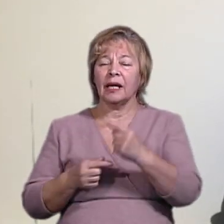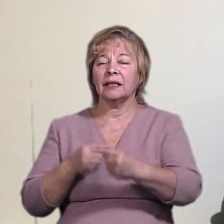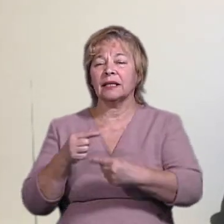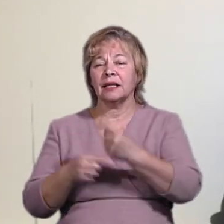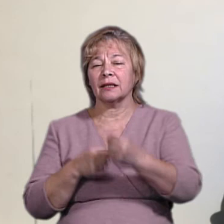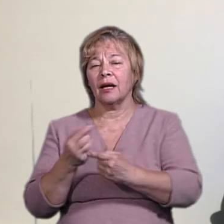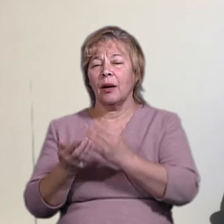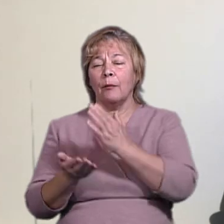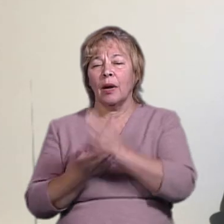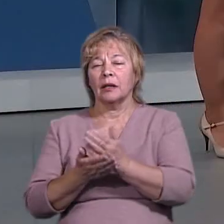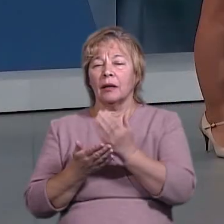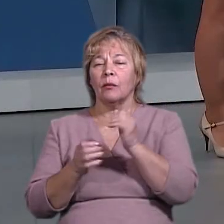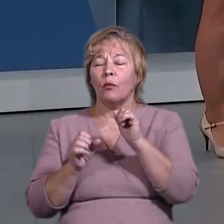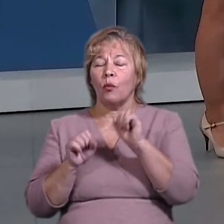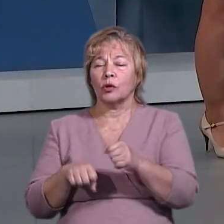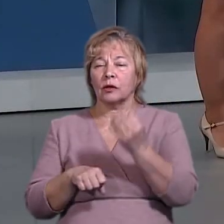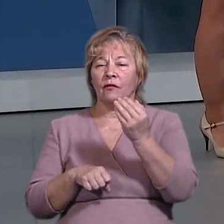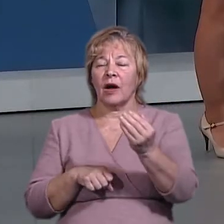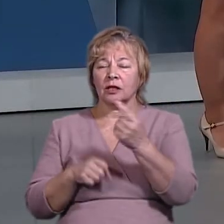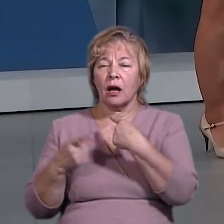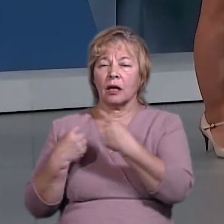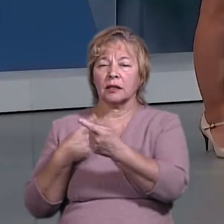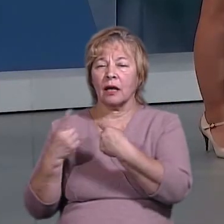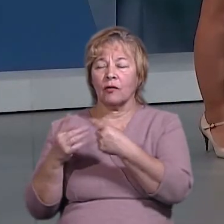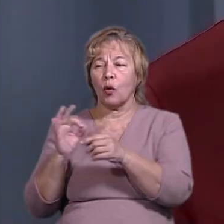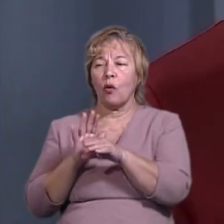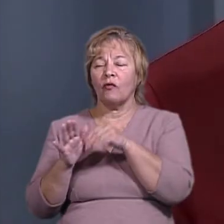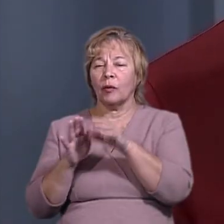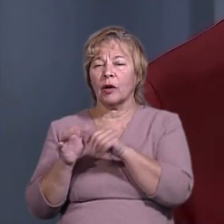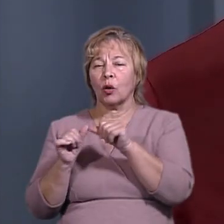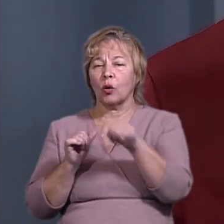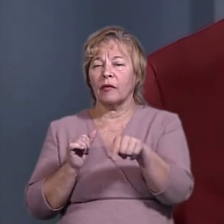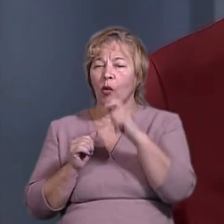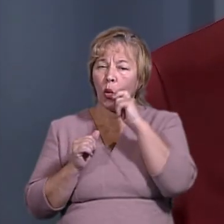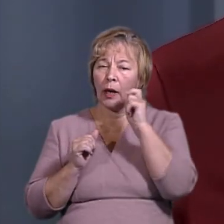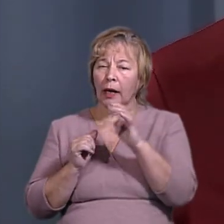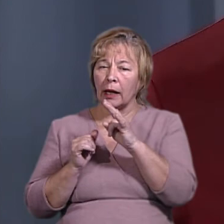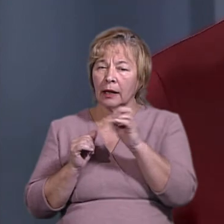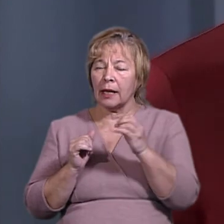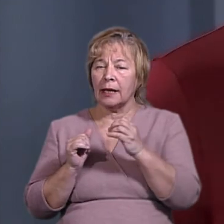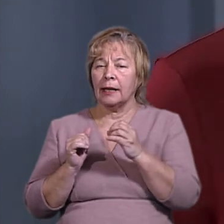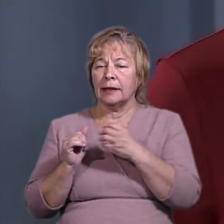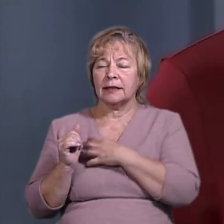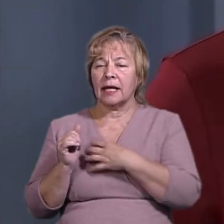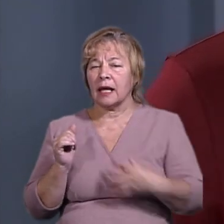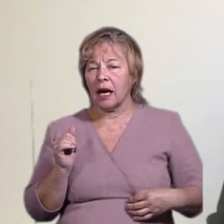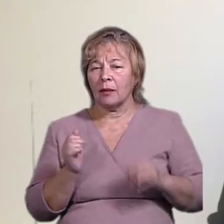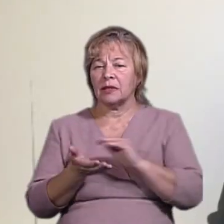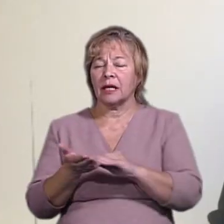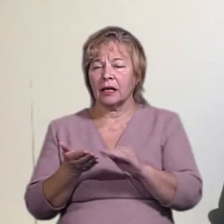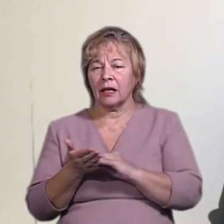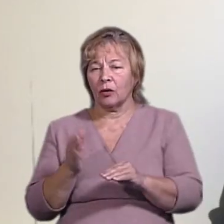може мати ваша розмова про вибори, зокрема в Україні, з генеральним секретарем Ради Європи?